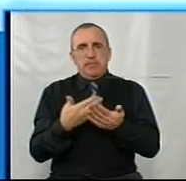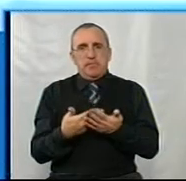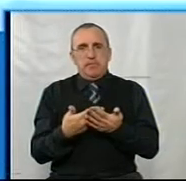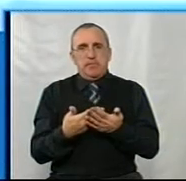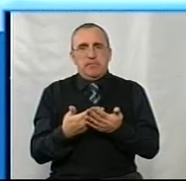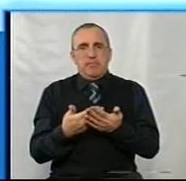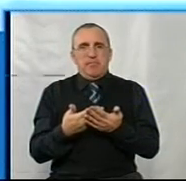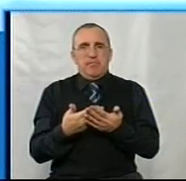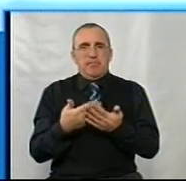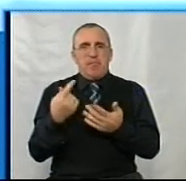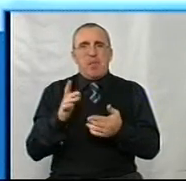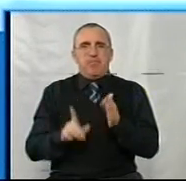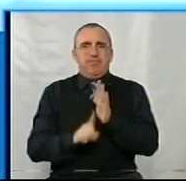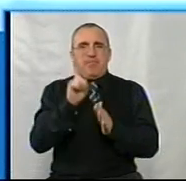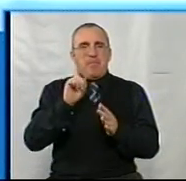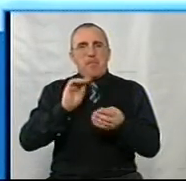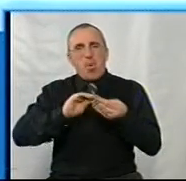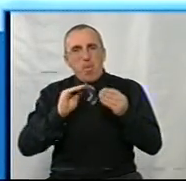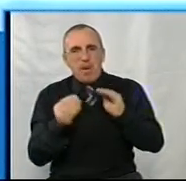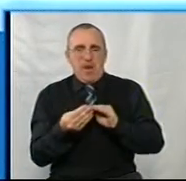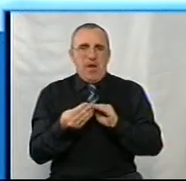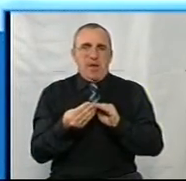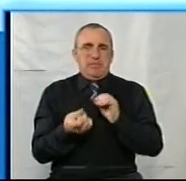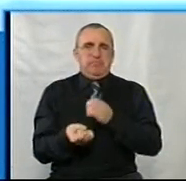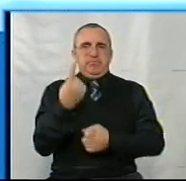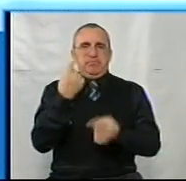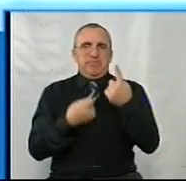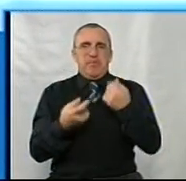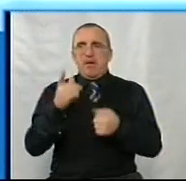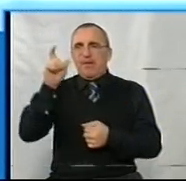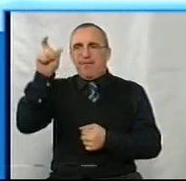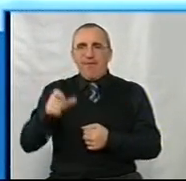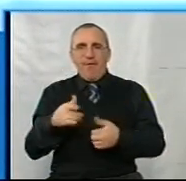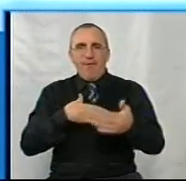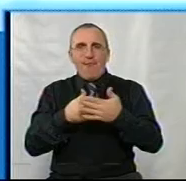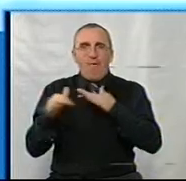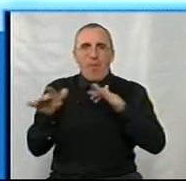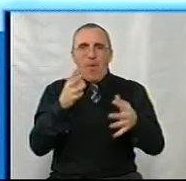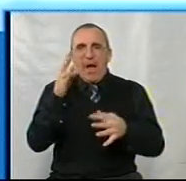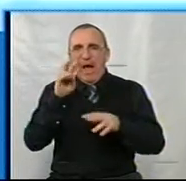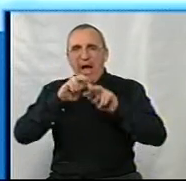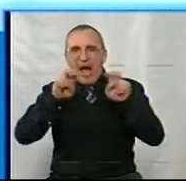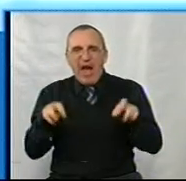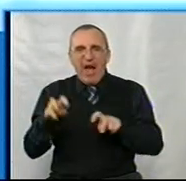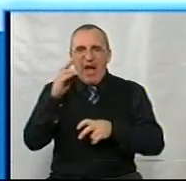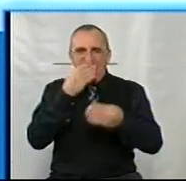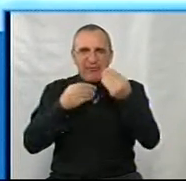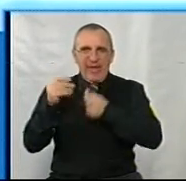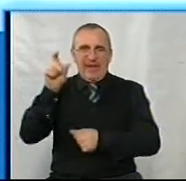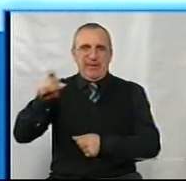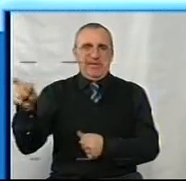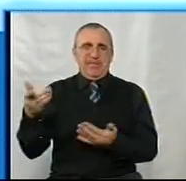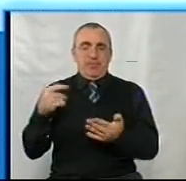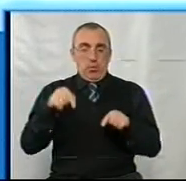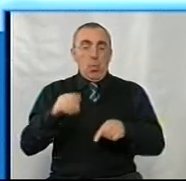пішли певні проблеми, з'явились. З'явились псевдоволонтери, з'явились певні аферісти. Навіть